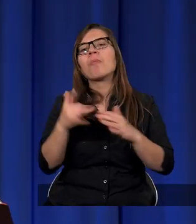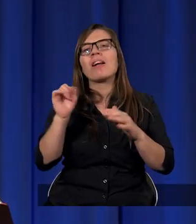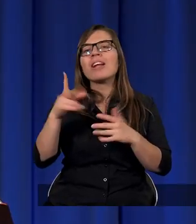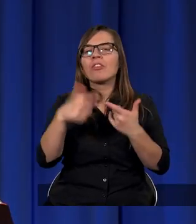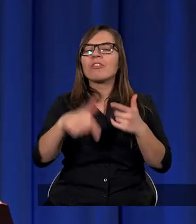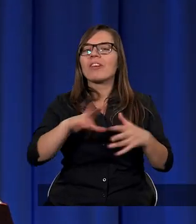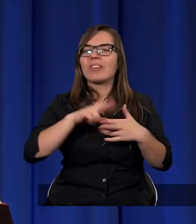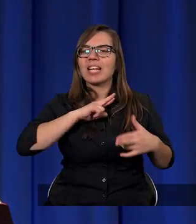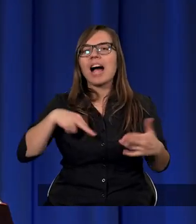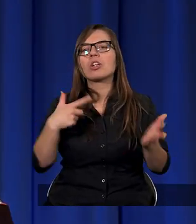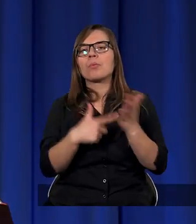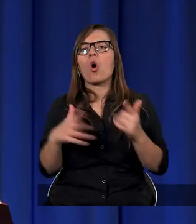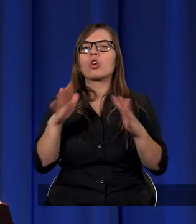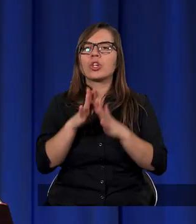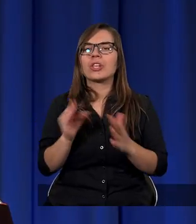naszym Kościele.